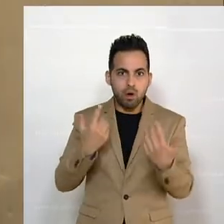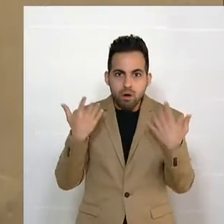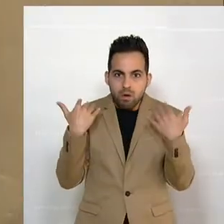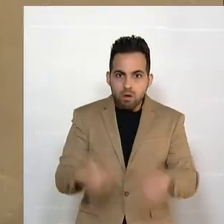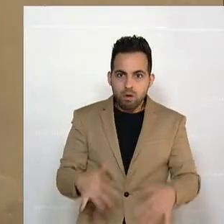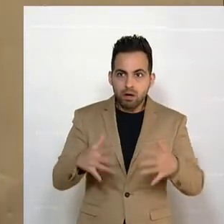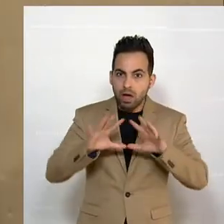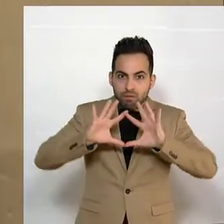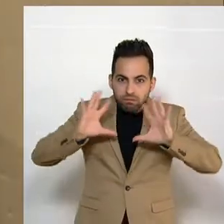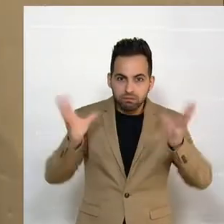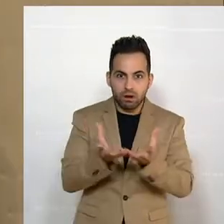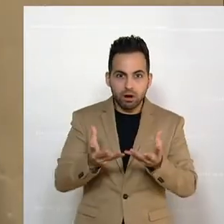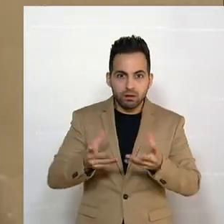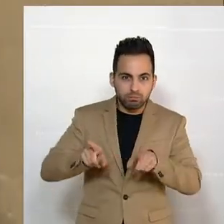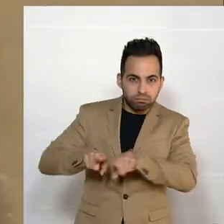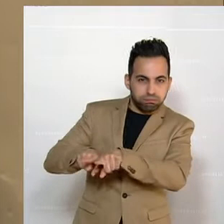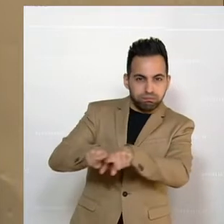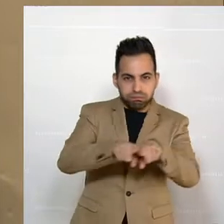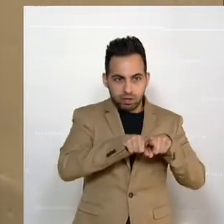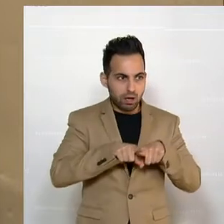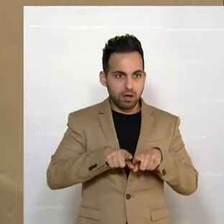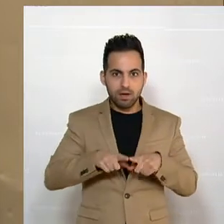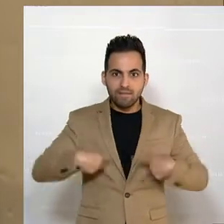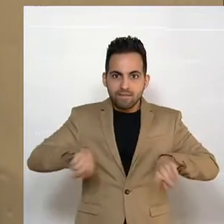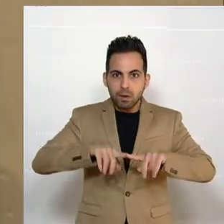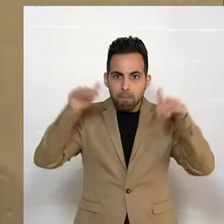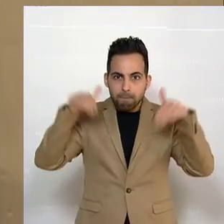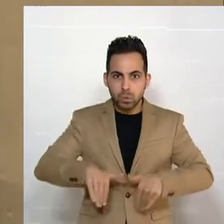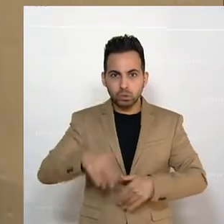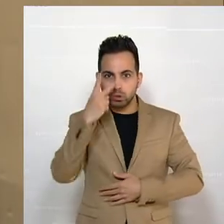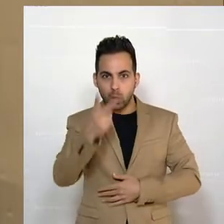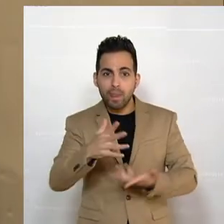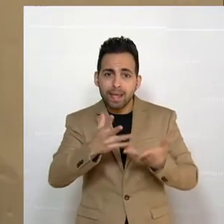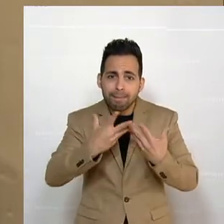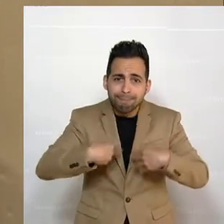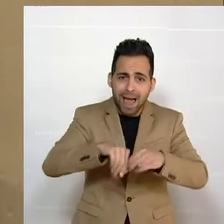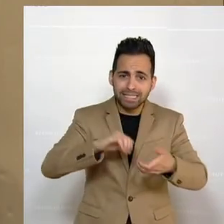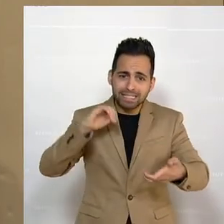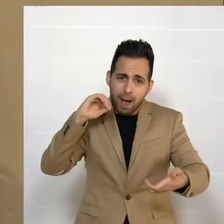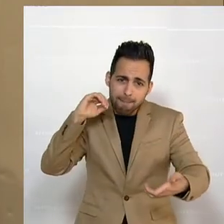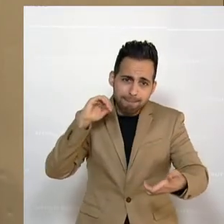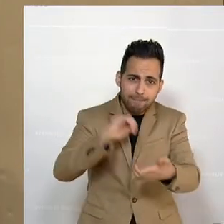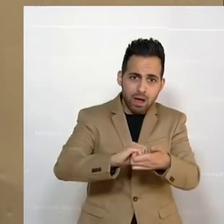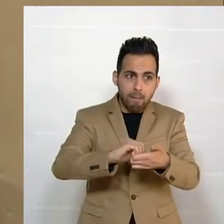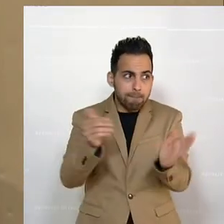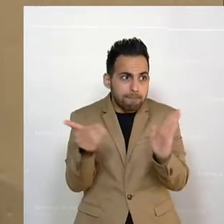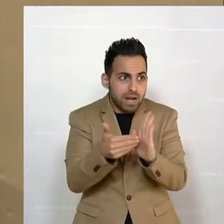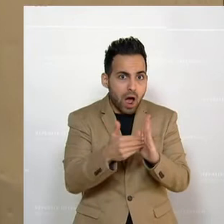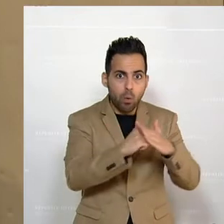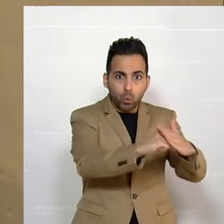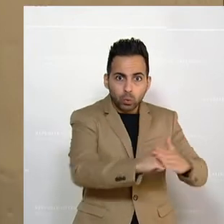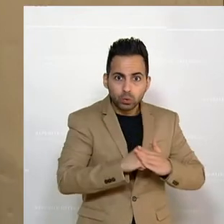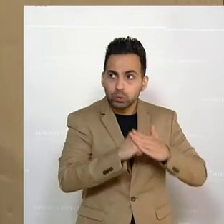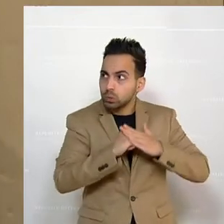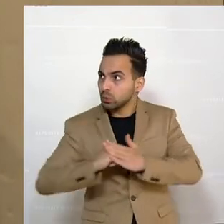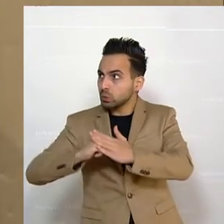so auf das Gemeinwohl, dass wir so auf die Rücksichtnahme, auf das Gemeinsame angewiesen sind, wie jetzt in dieser